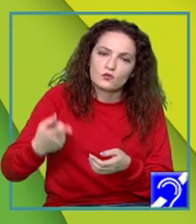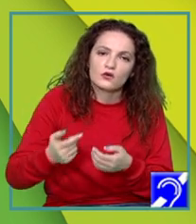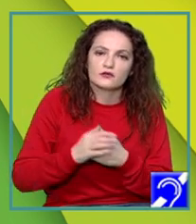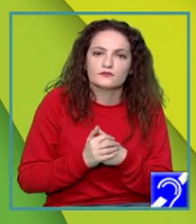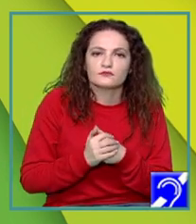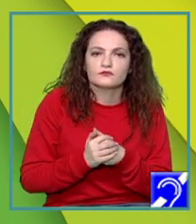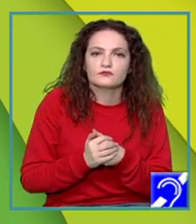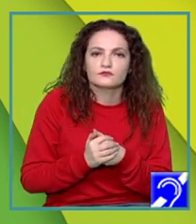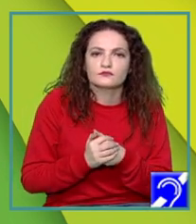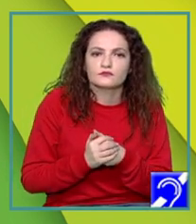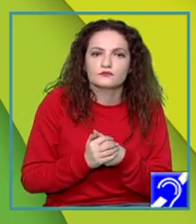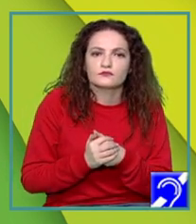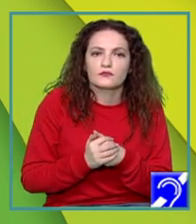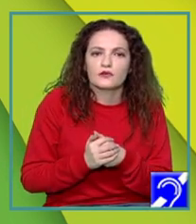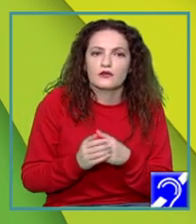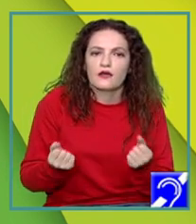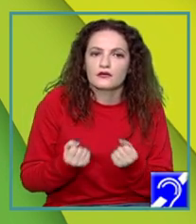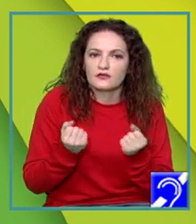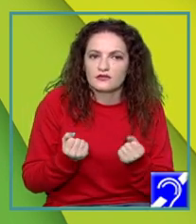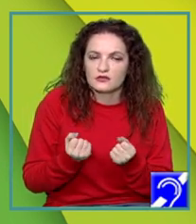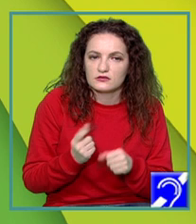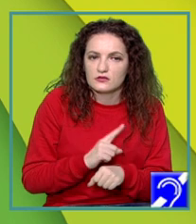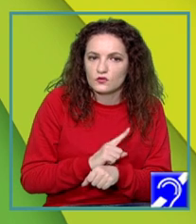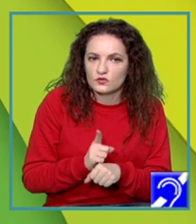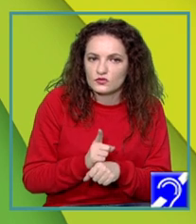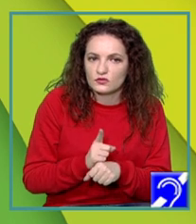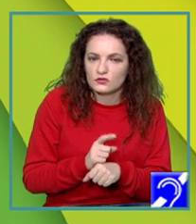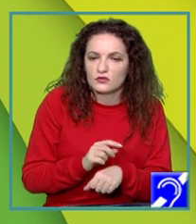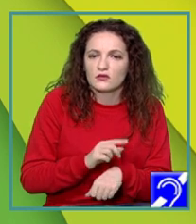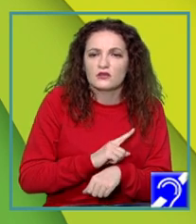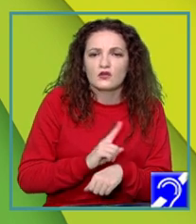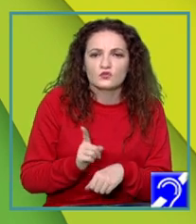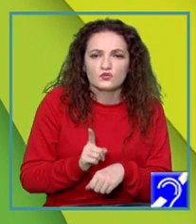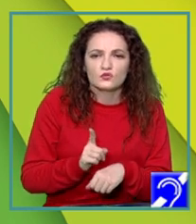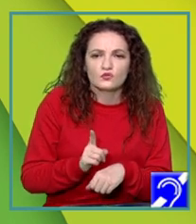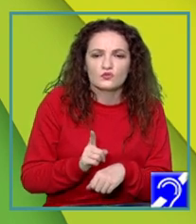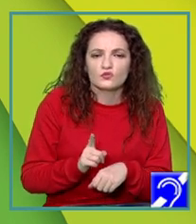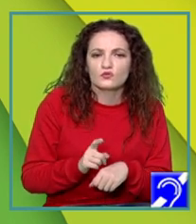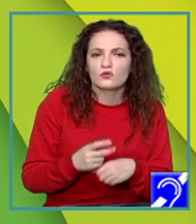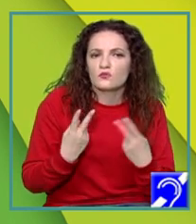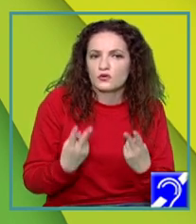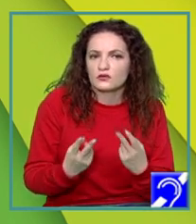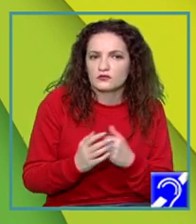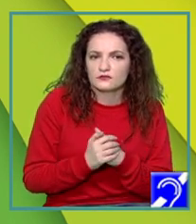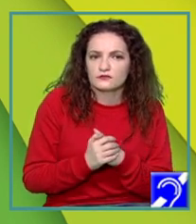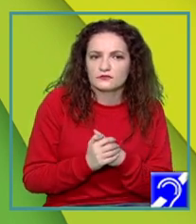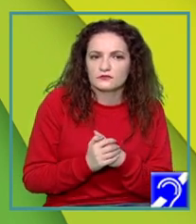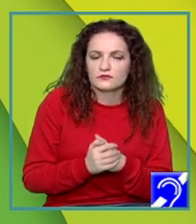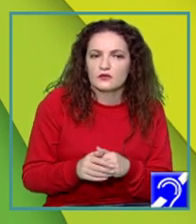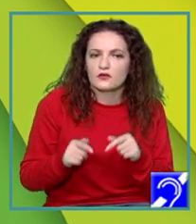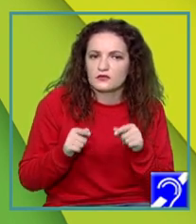Mai avem și activități urgente, dar nu importante. Ei bine, aceste